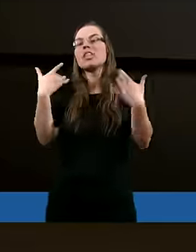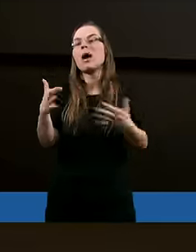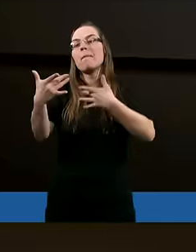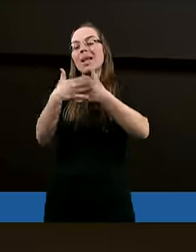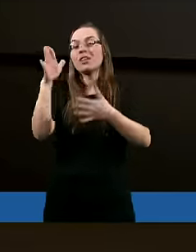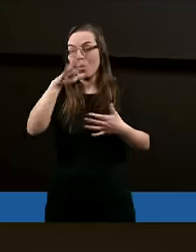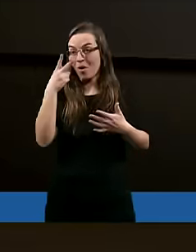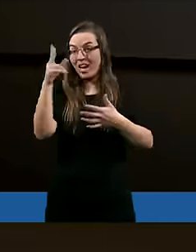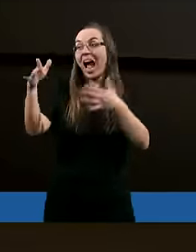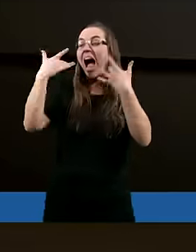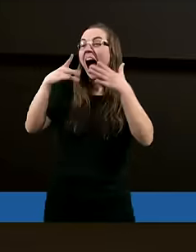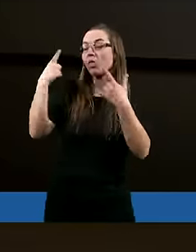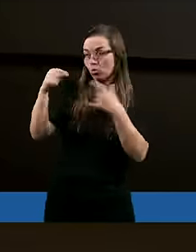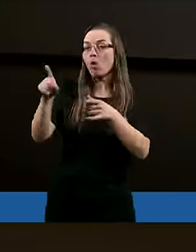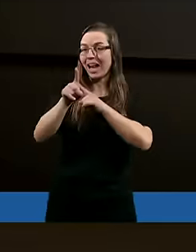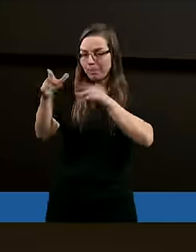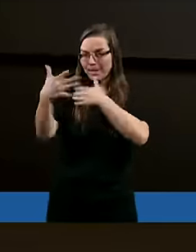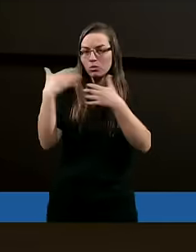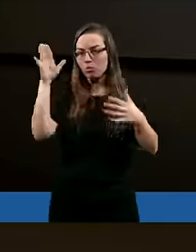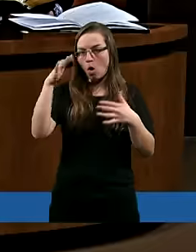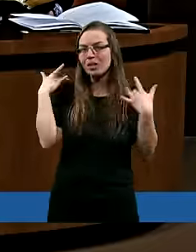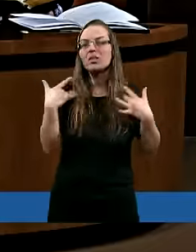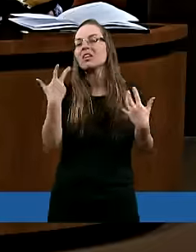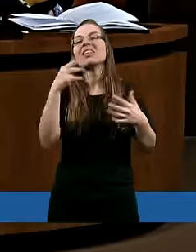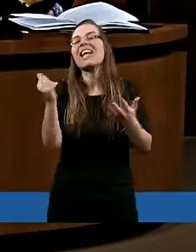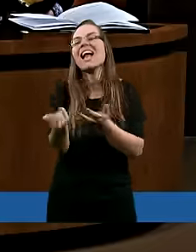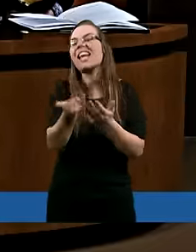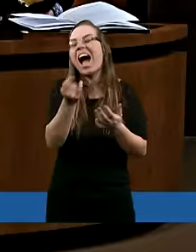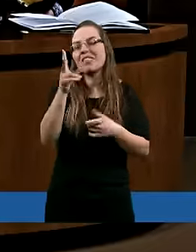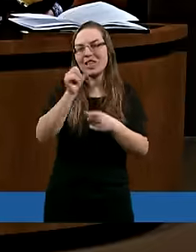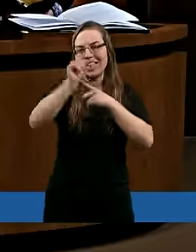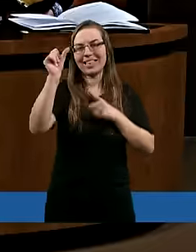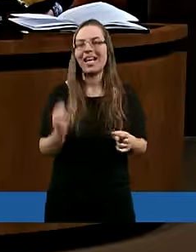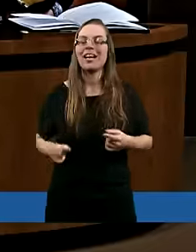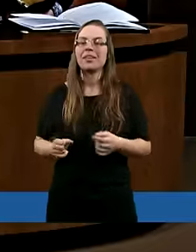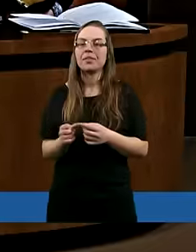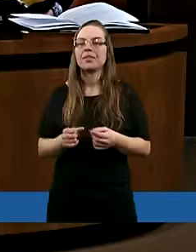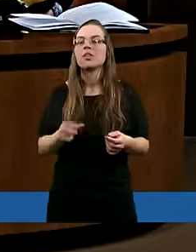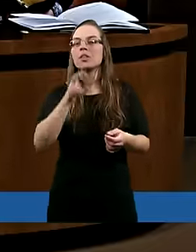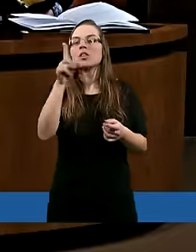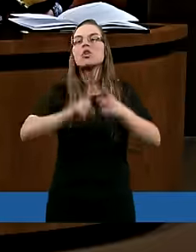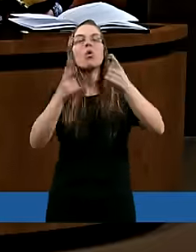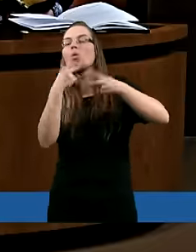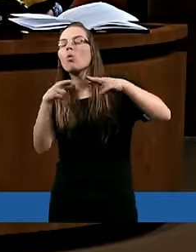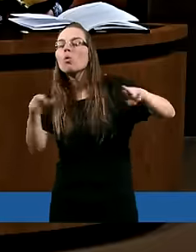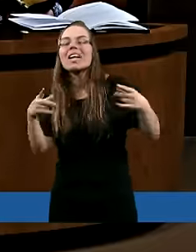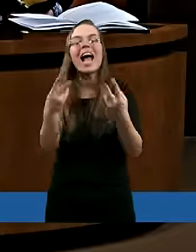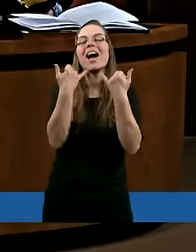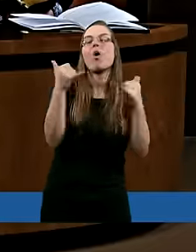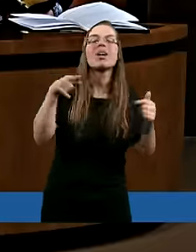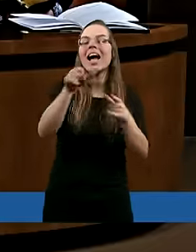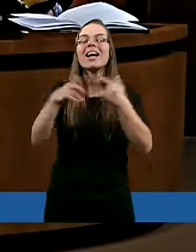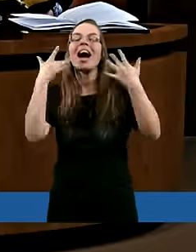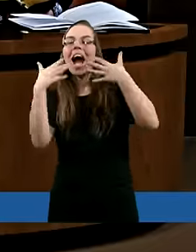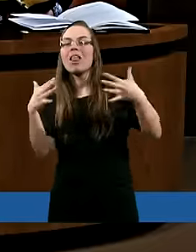blisko Boga? Czy to chodzi o właśnie te emocje? Ja widzę różne rodzaje tej